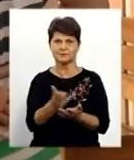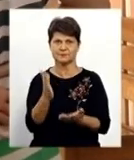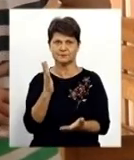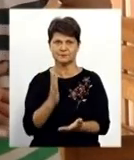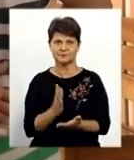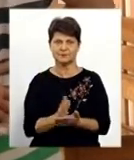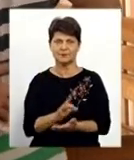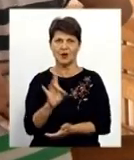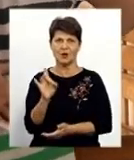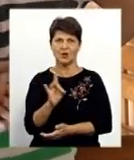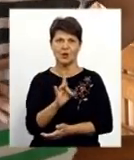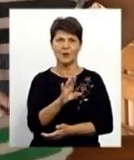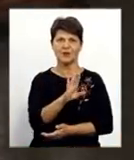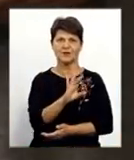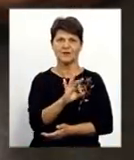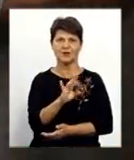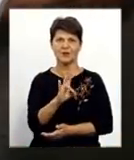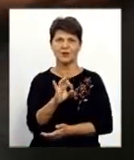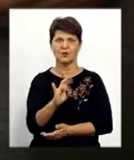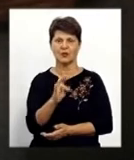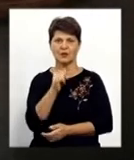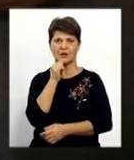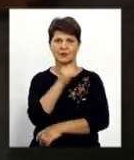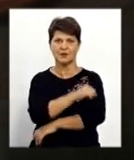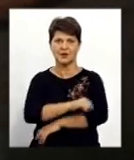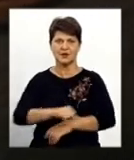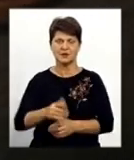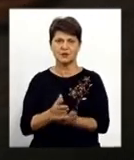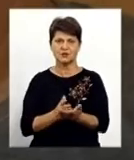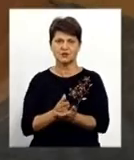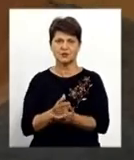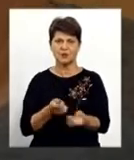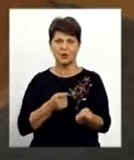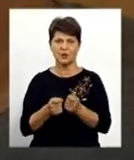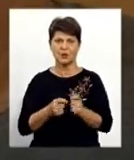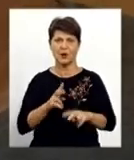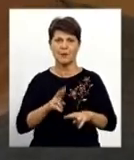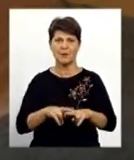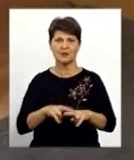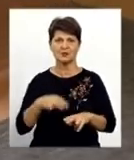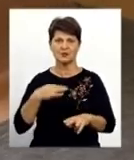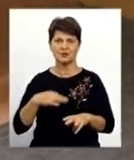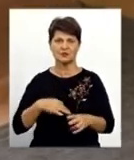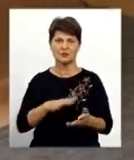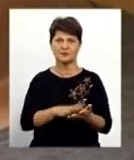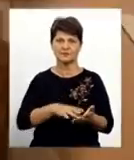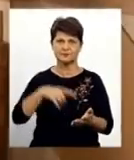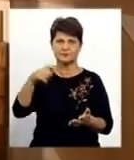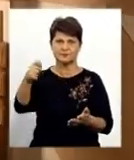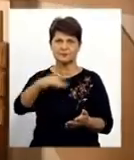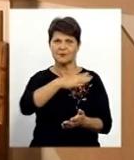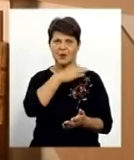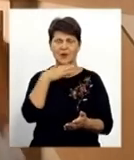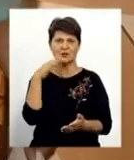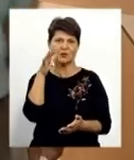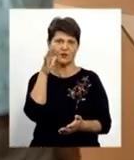Роман Вінокур прийшов в управління Державної міграційної служби за паспортом сина. Каже, подача документів зайняла мало часу. Все